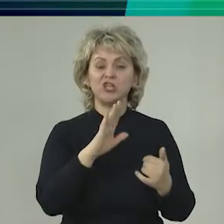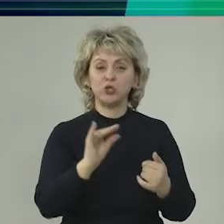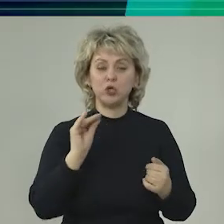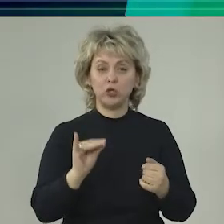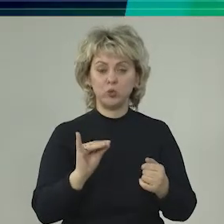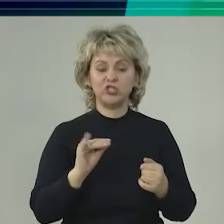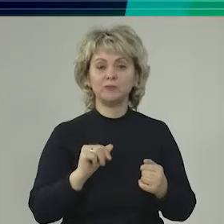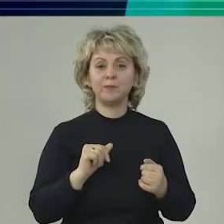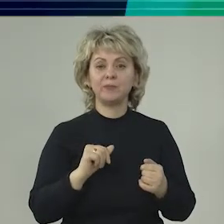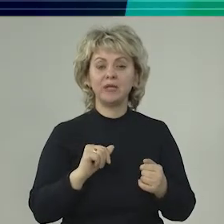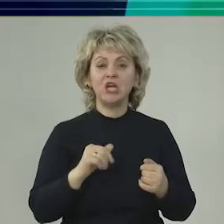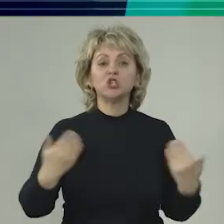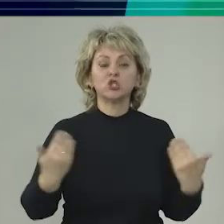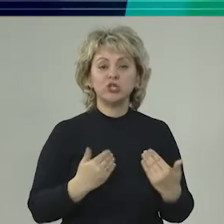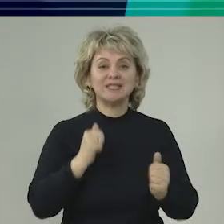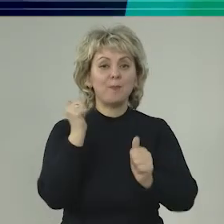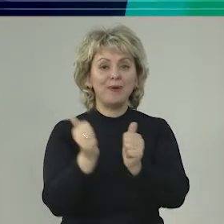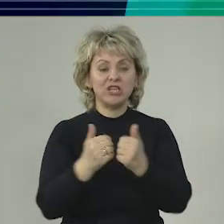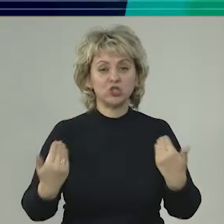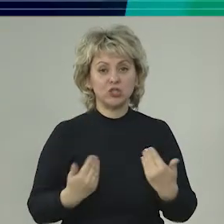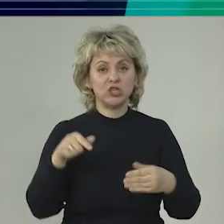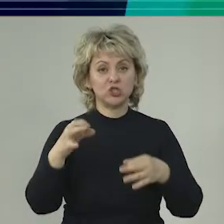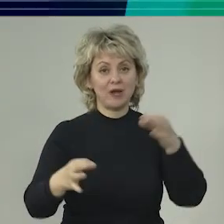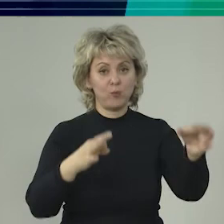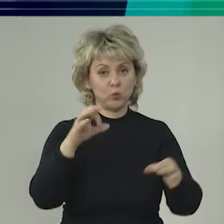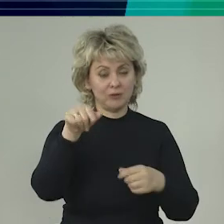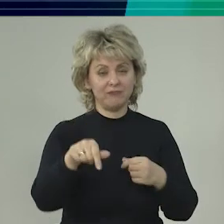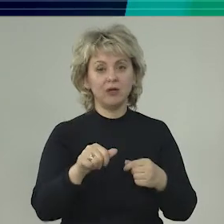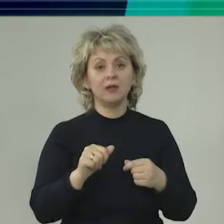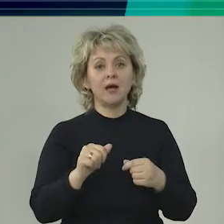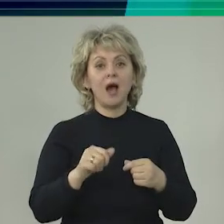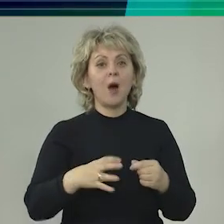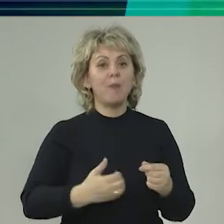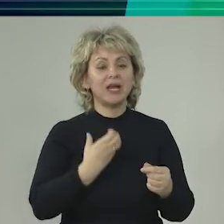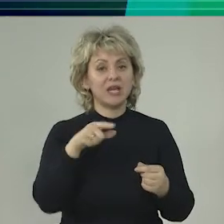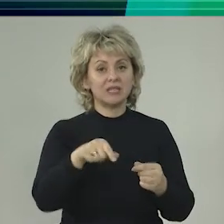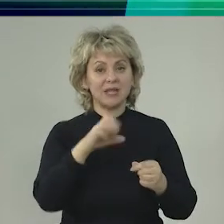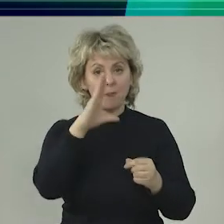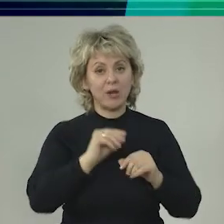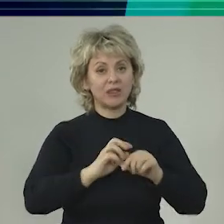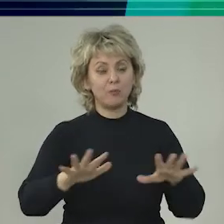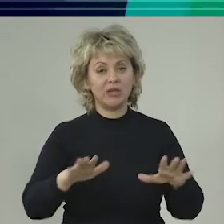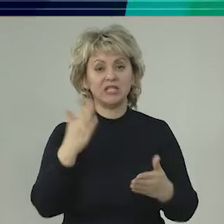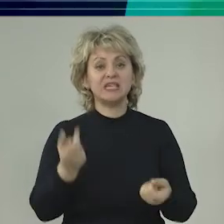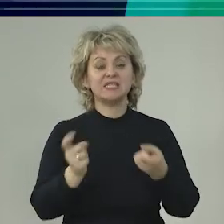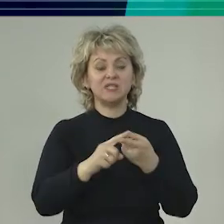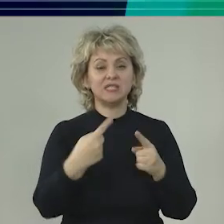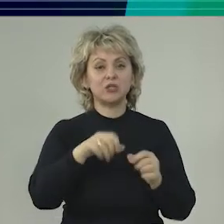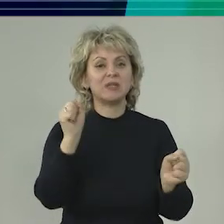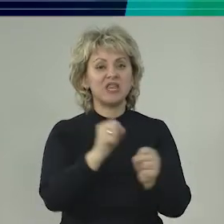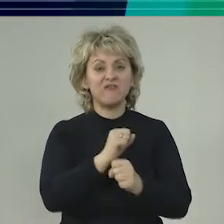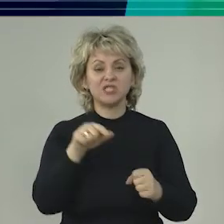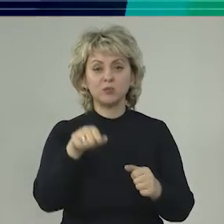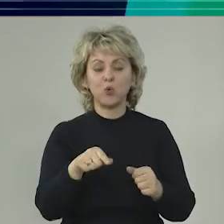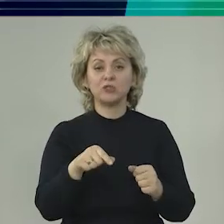Уважаемый Василий Юрьевич, жители ближлежащих населенных пунктов опасаются подтоплений. И в связи с этим